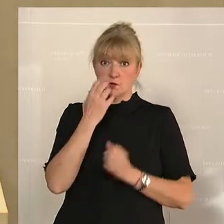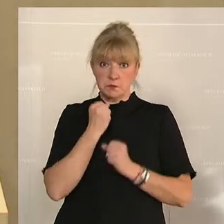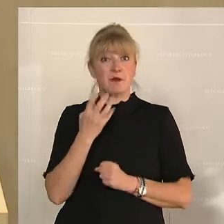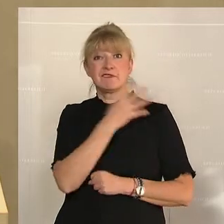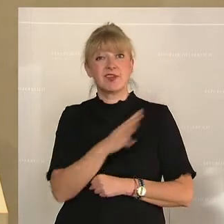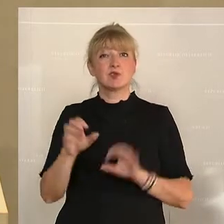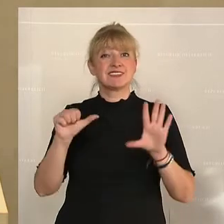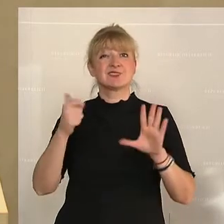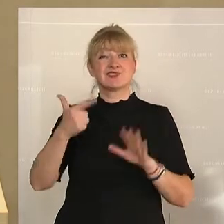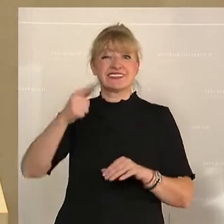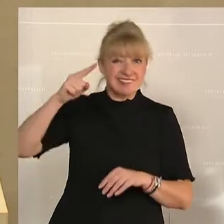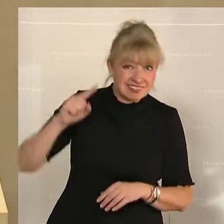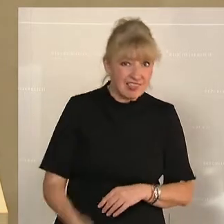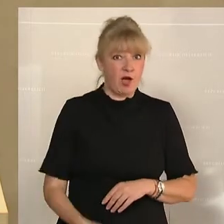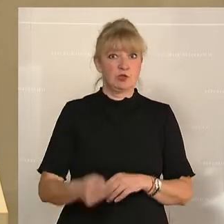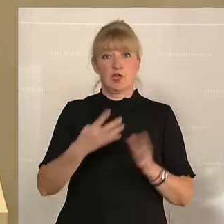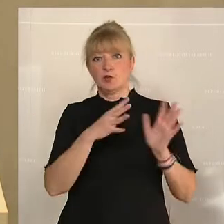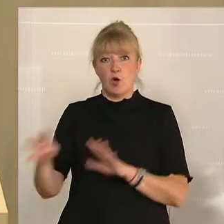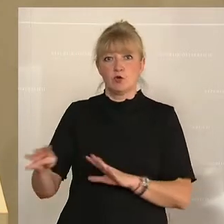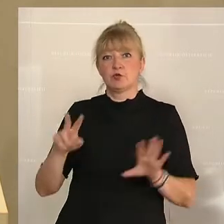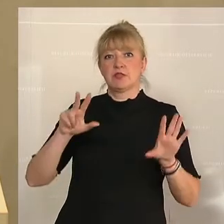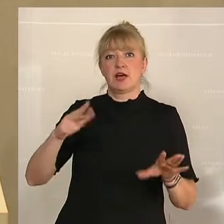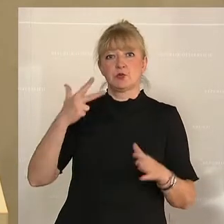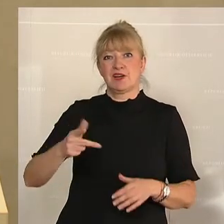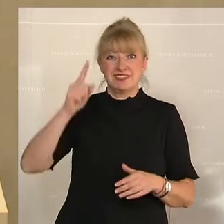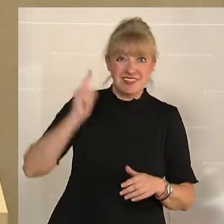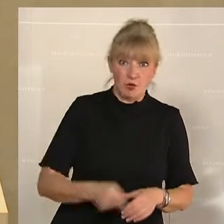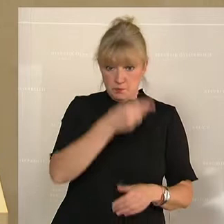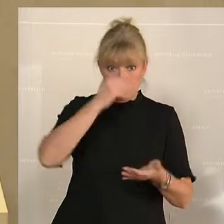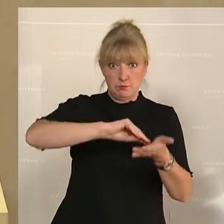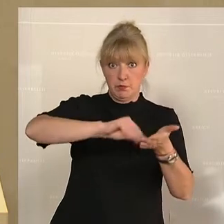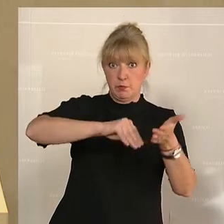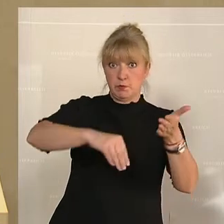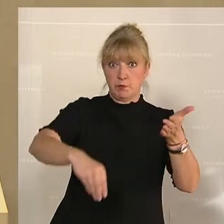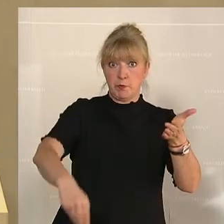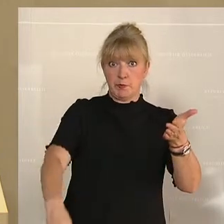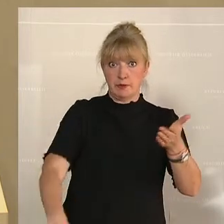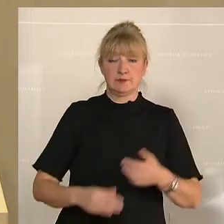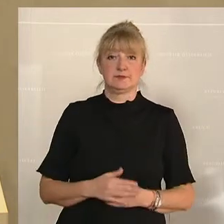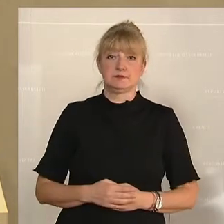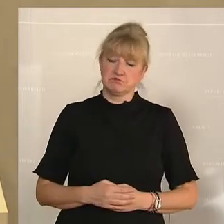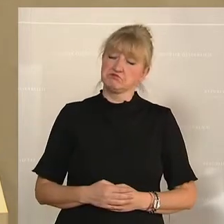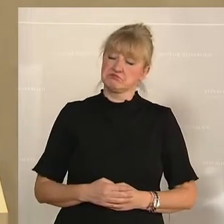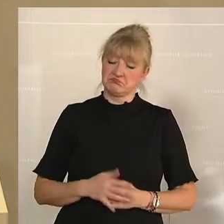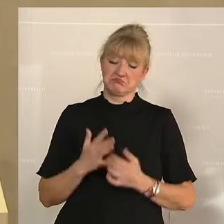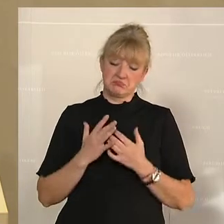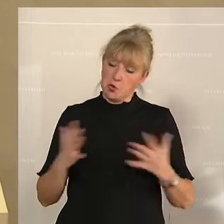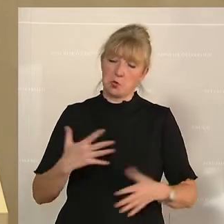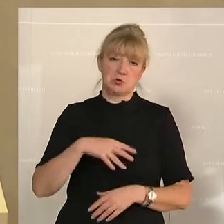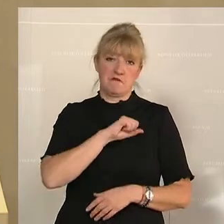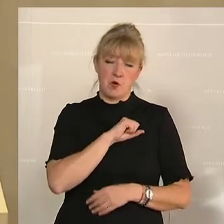426.938.000 Menschen unterschrieben. Ein Riesenerfolg.